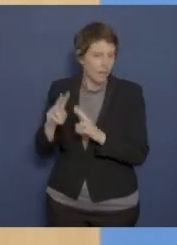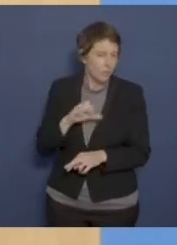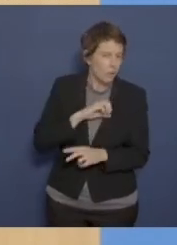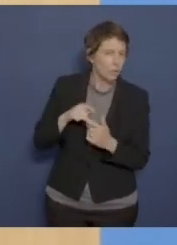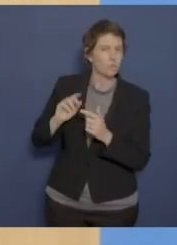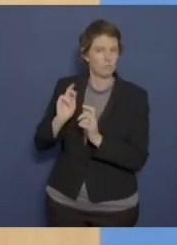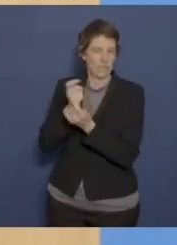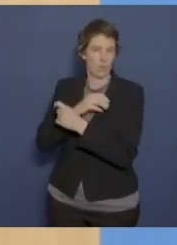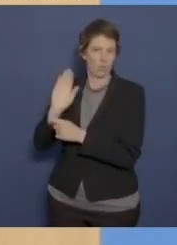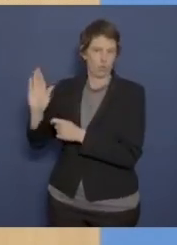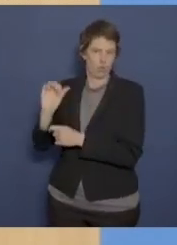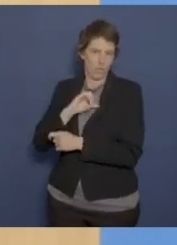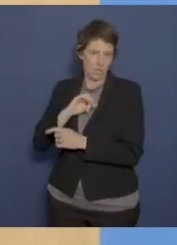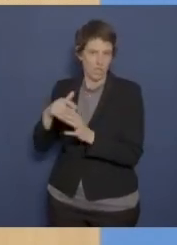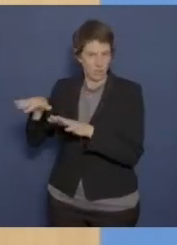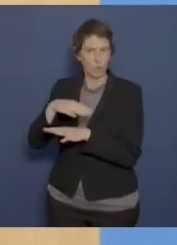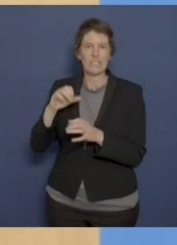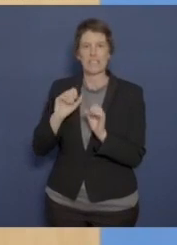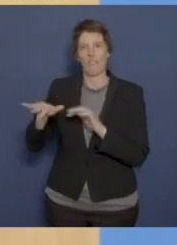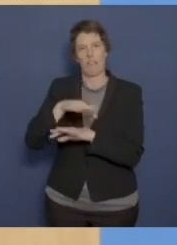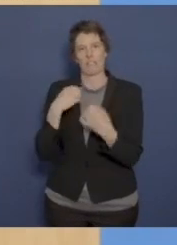an Küsten- und Seeweg-Sicherung.